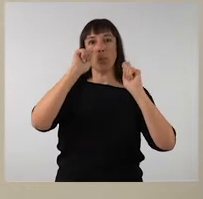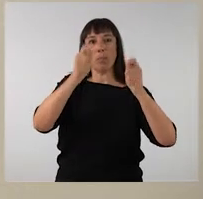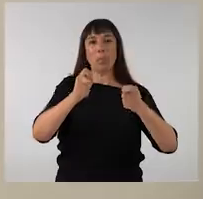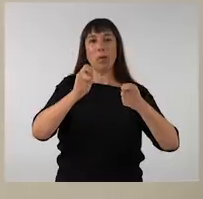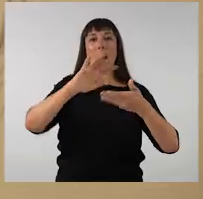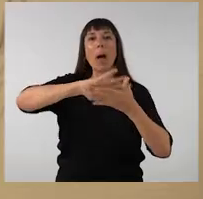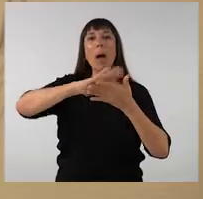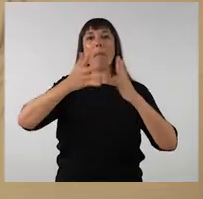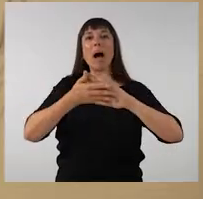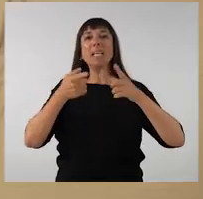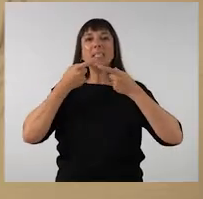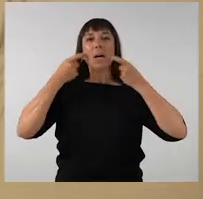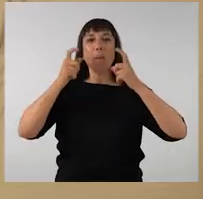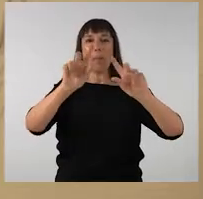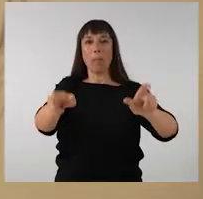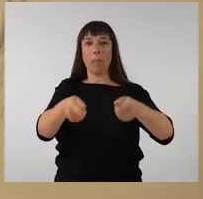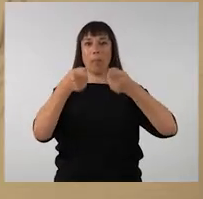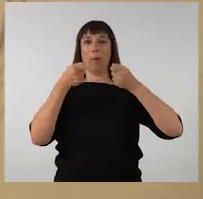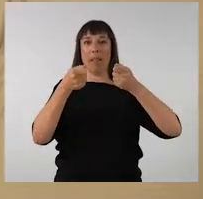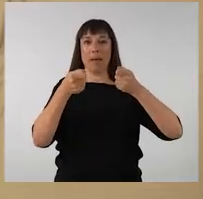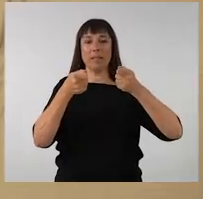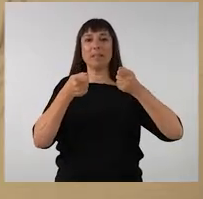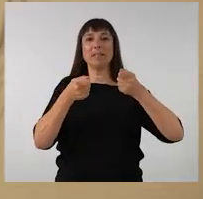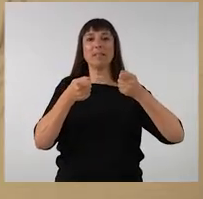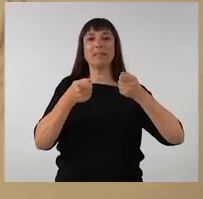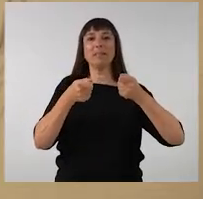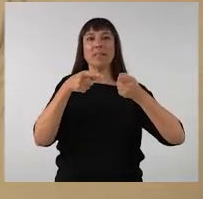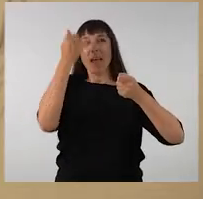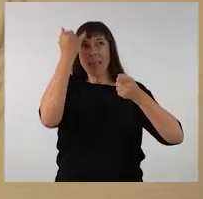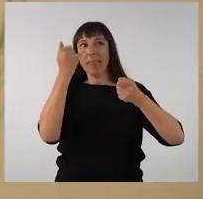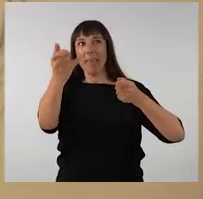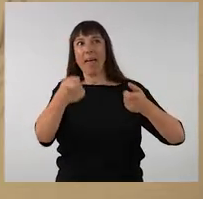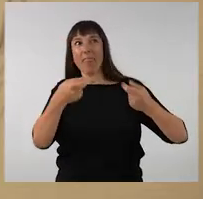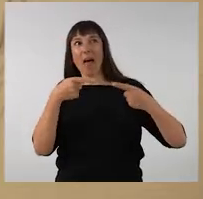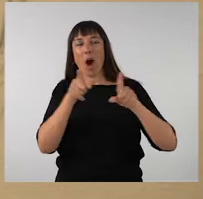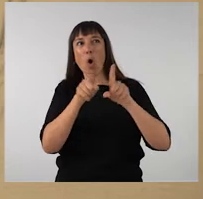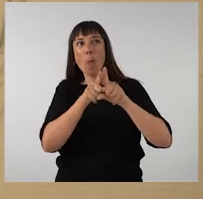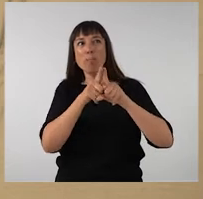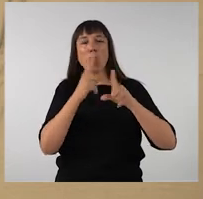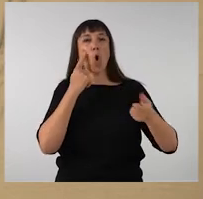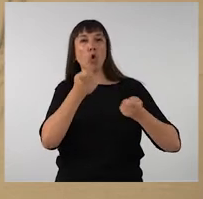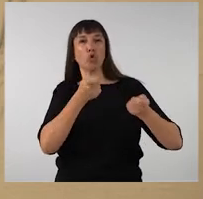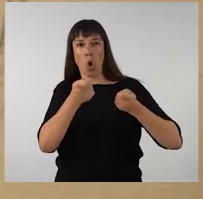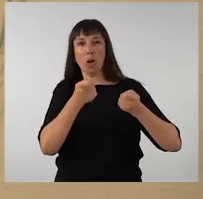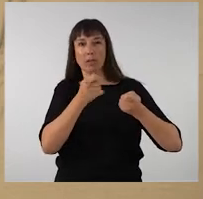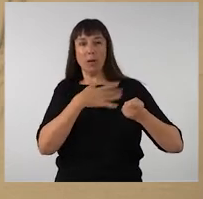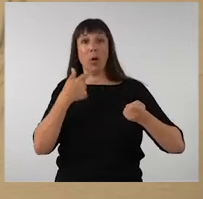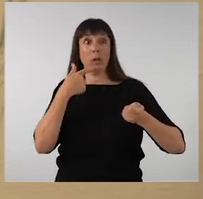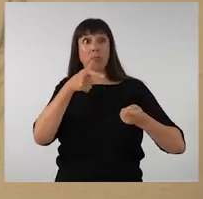És un estudi que es diu mans agafant brides. La idea d'agafar les brides ens transmet una idea de control.